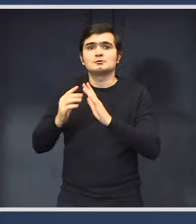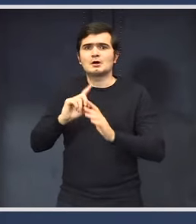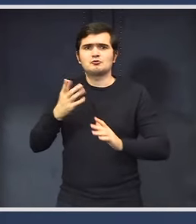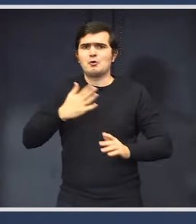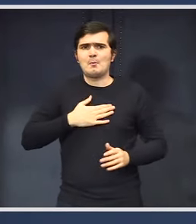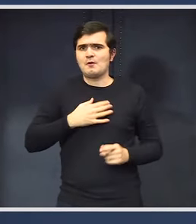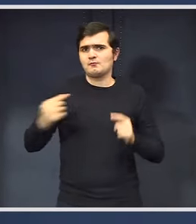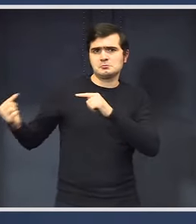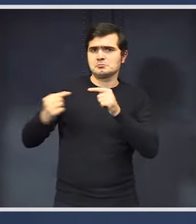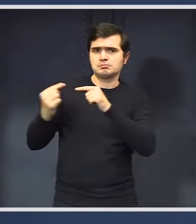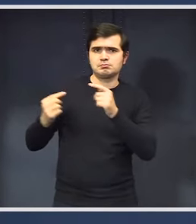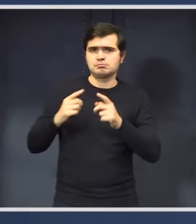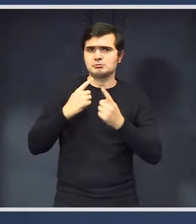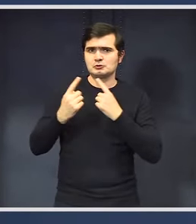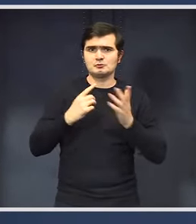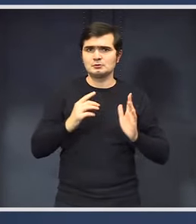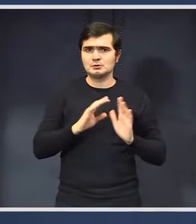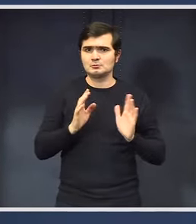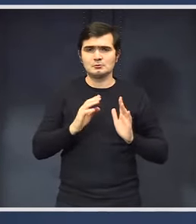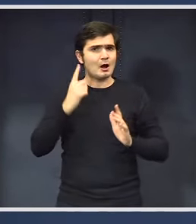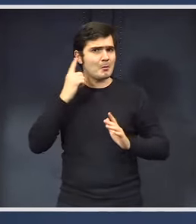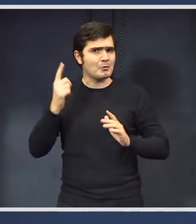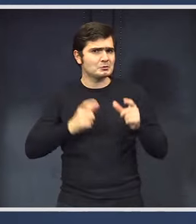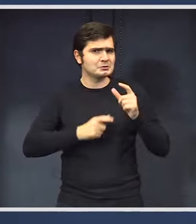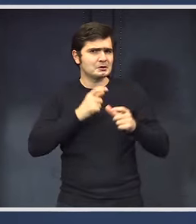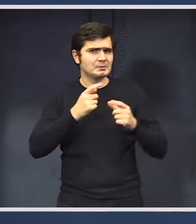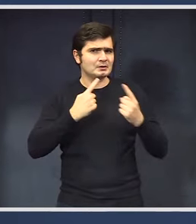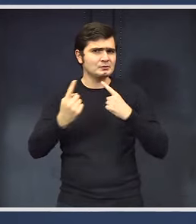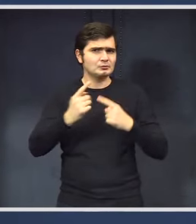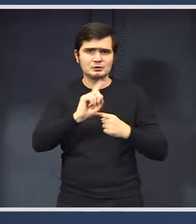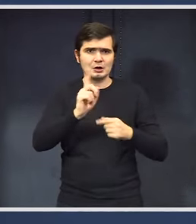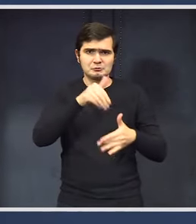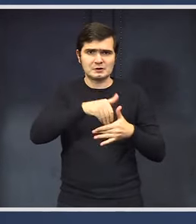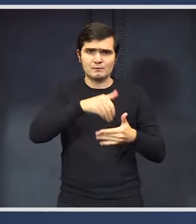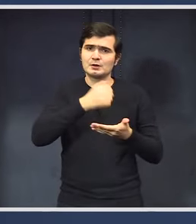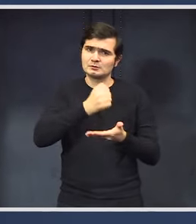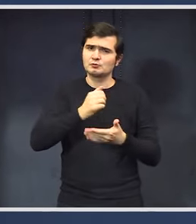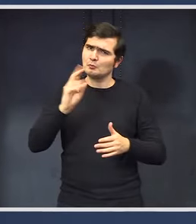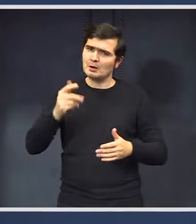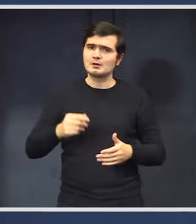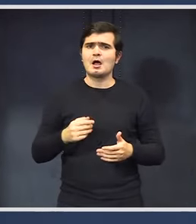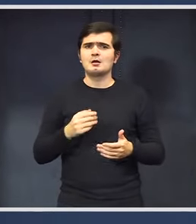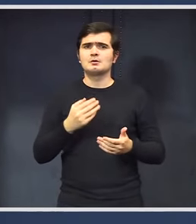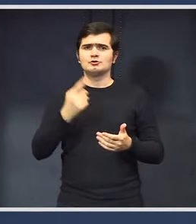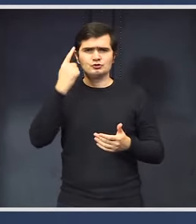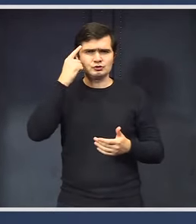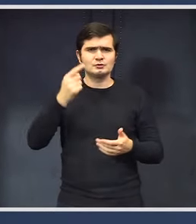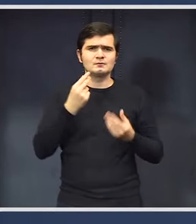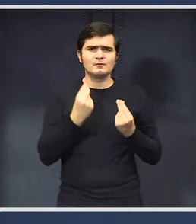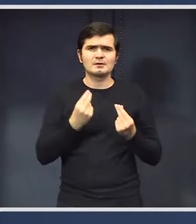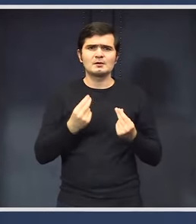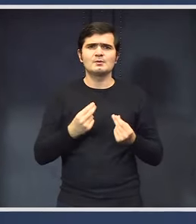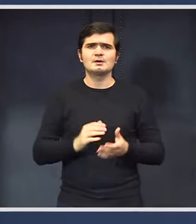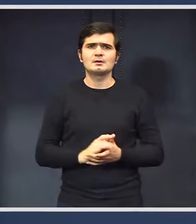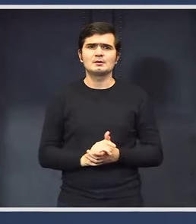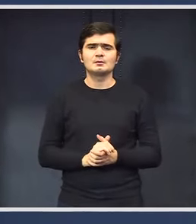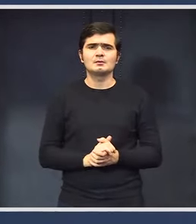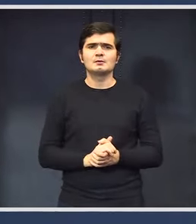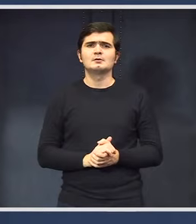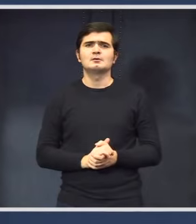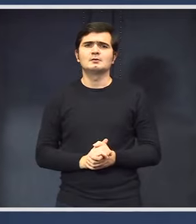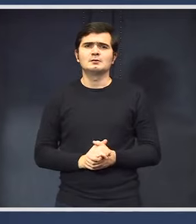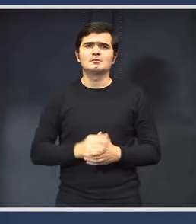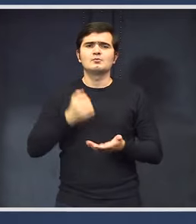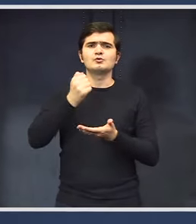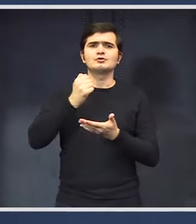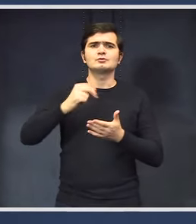avut această discuție cu niciun fel de... și nu au auzit despre discuții că nu s-ar vota bugetul. În primul rând știți foarte bine că procedura este în guvern se aprobă bugetul, el se